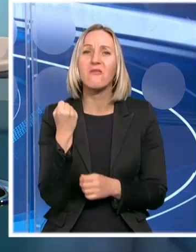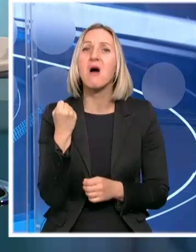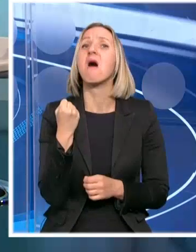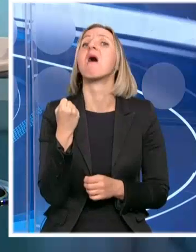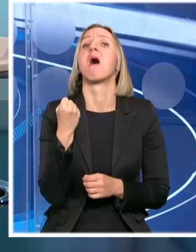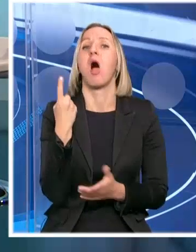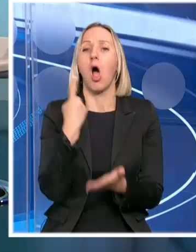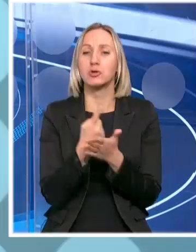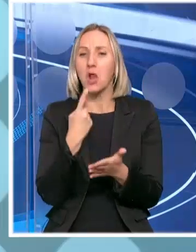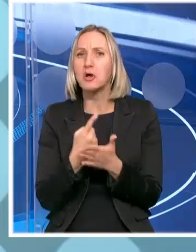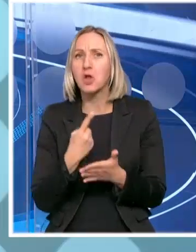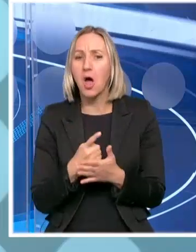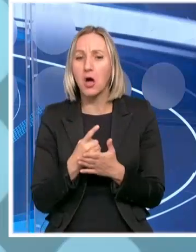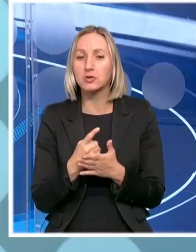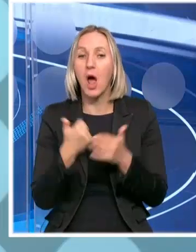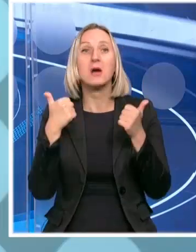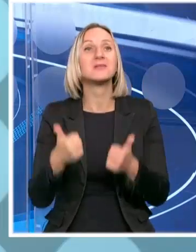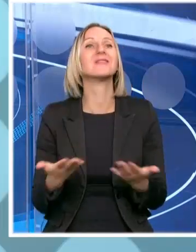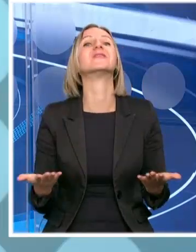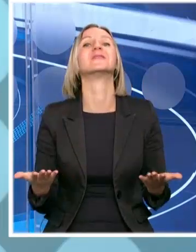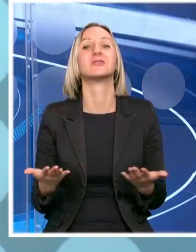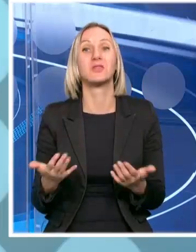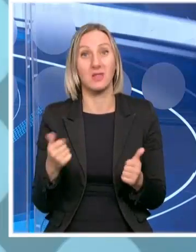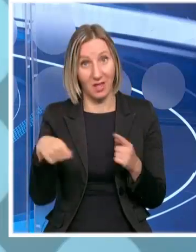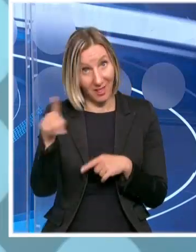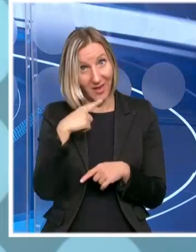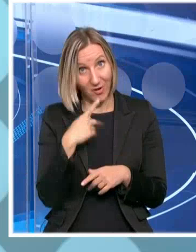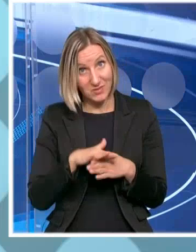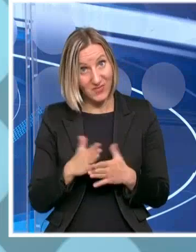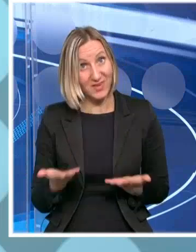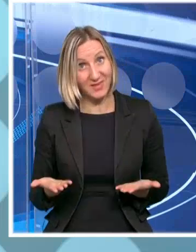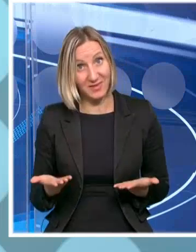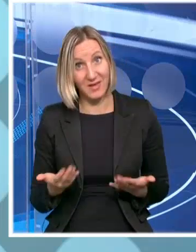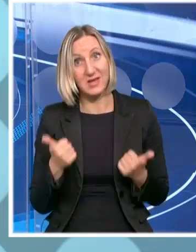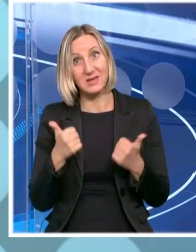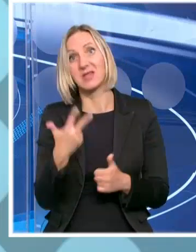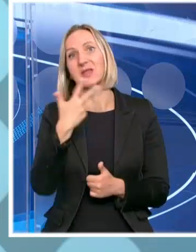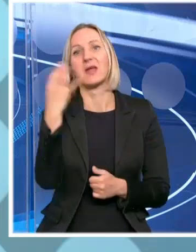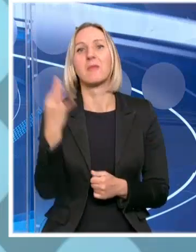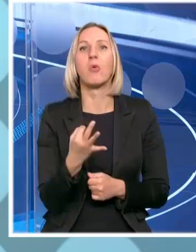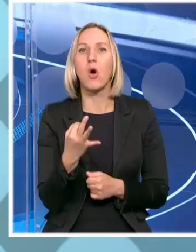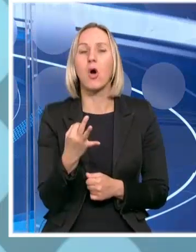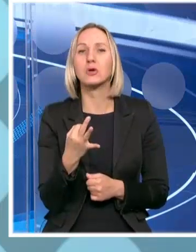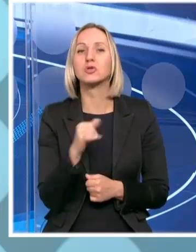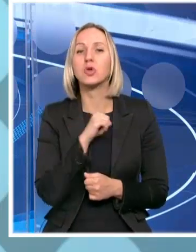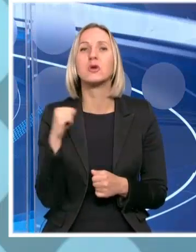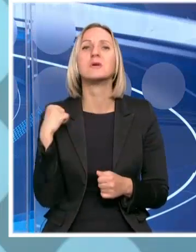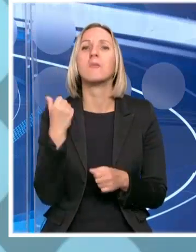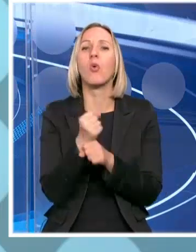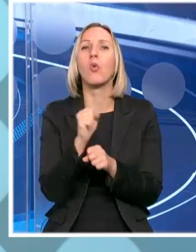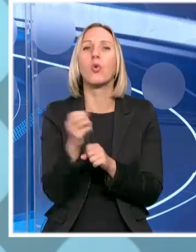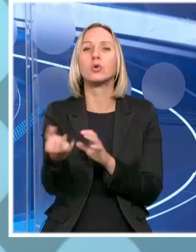kada se na kraju podvukla crta, sve šta ćemo sad, jer neko je rekao, možda izvinite. E tako sad, imamo 3% požnjevenih površina kukuruza.